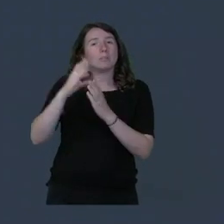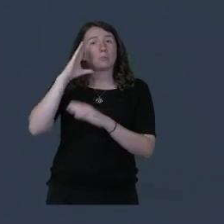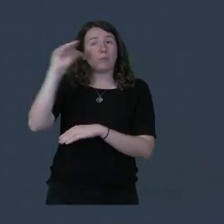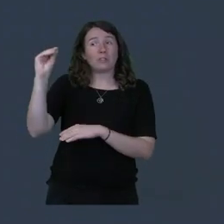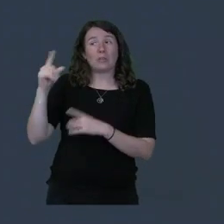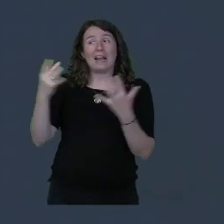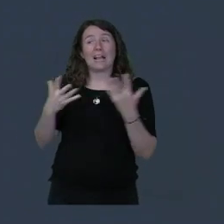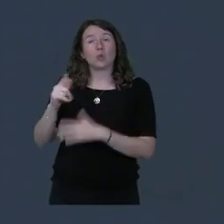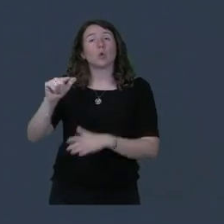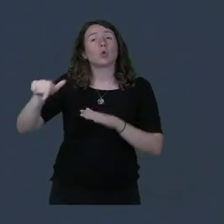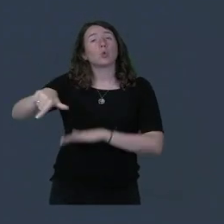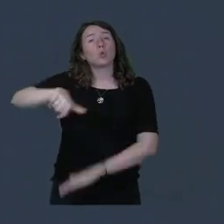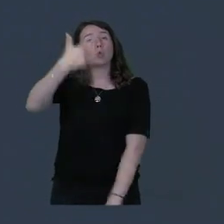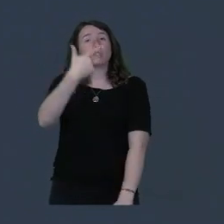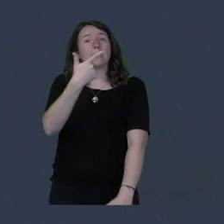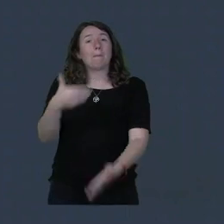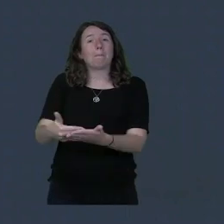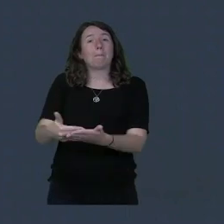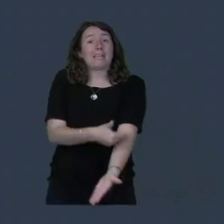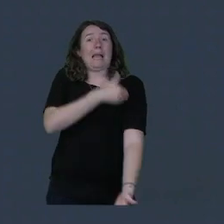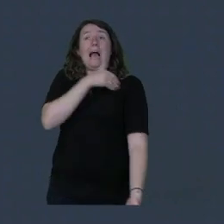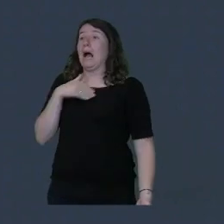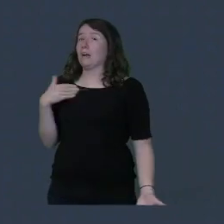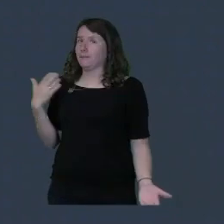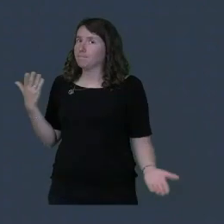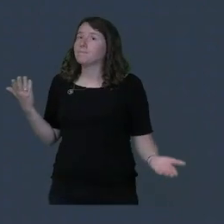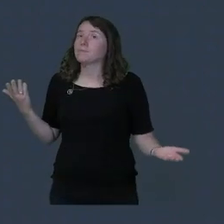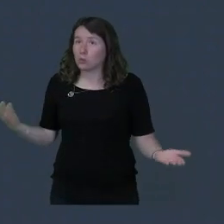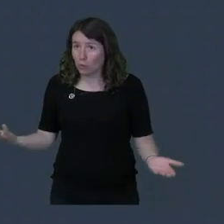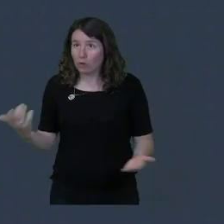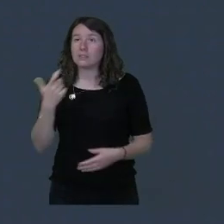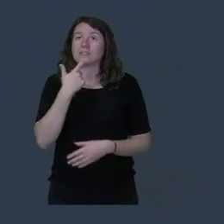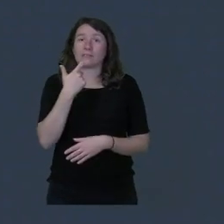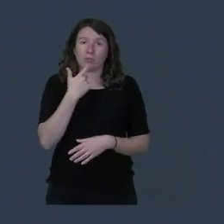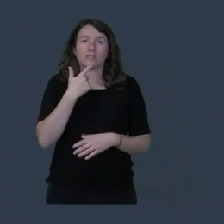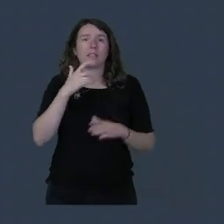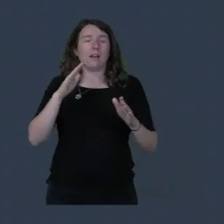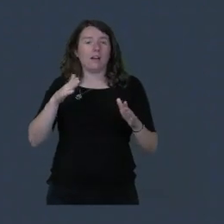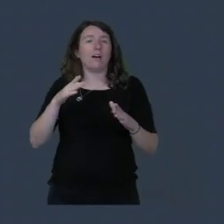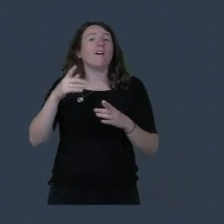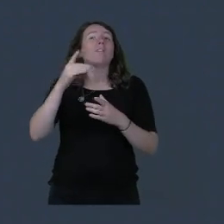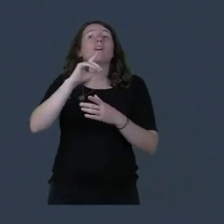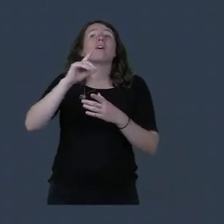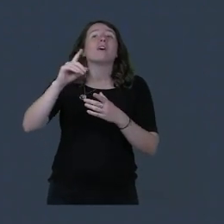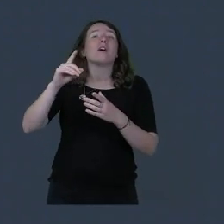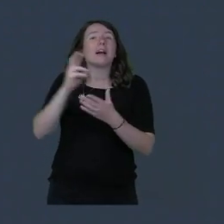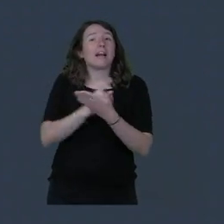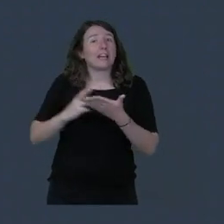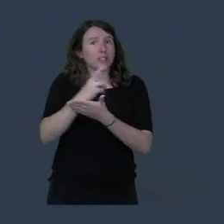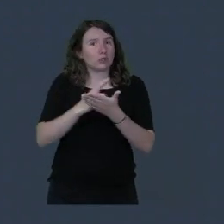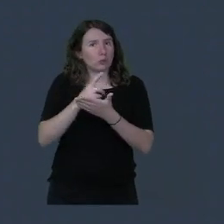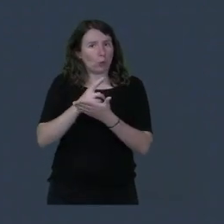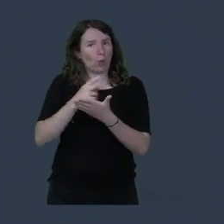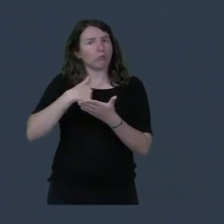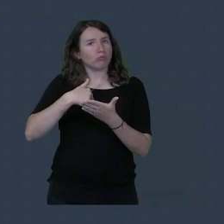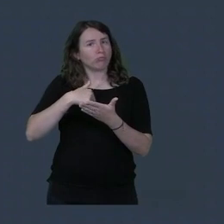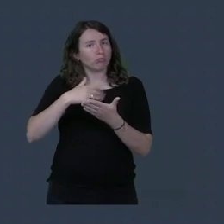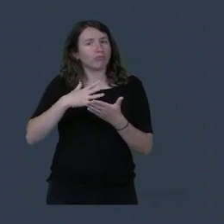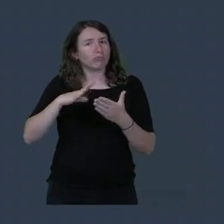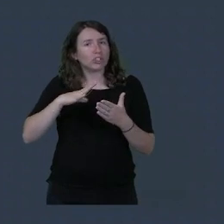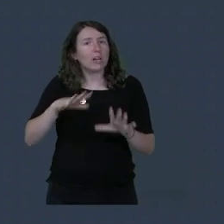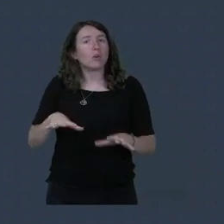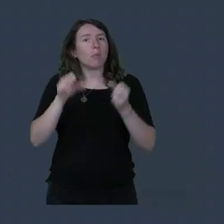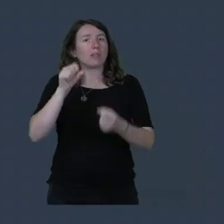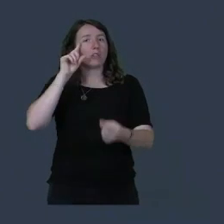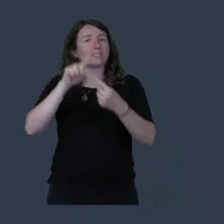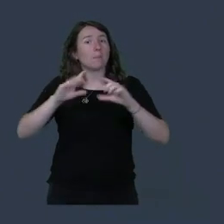Donc ce seront autant de formations commandées en moins. Rappelons quand même que la région a une grande compétence en matière de formation